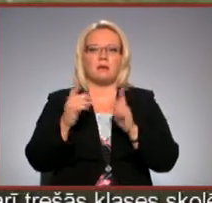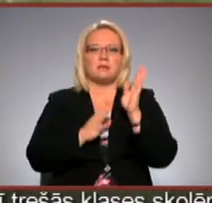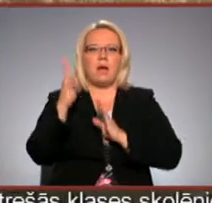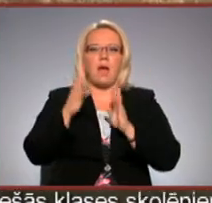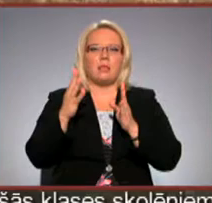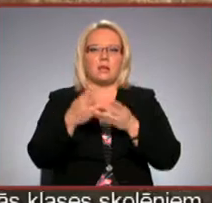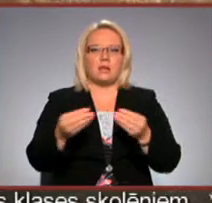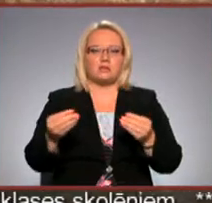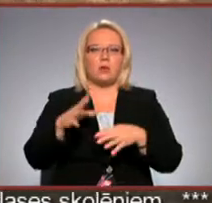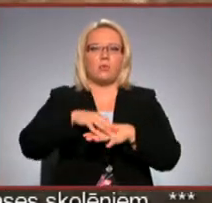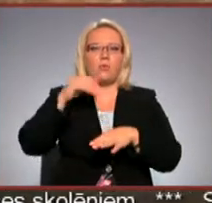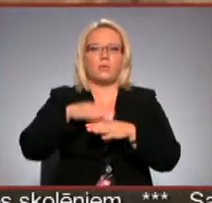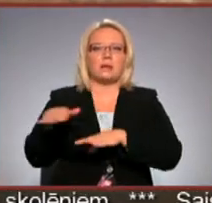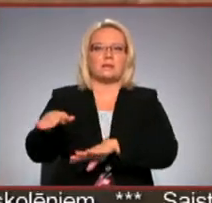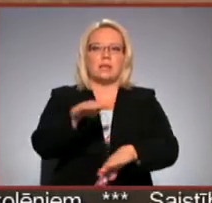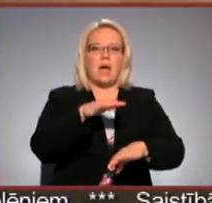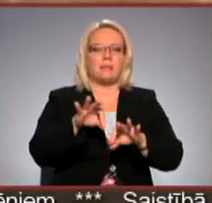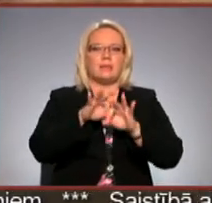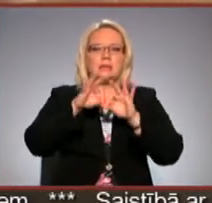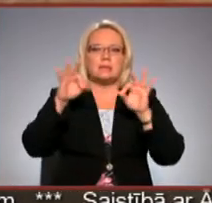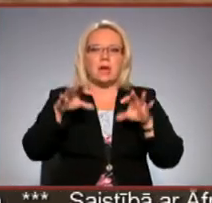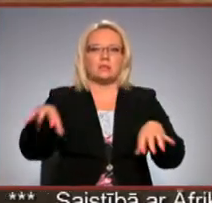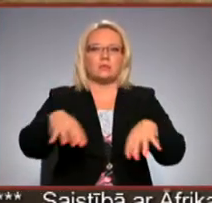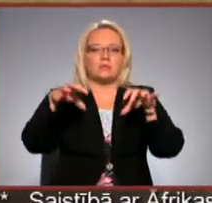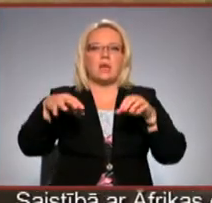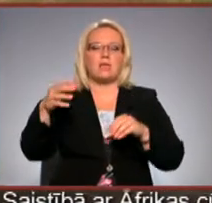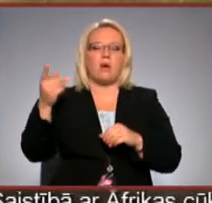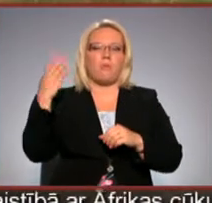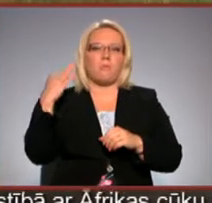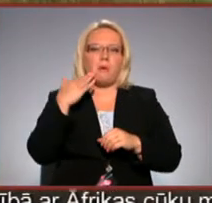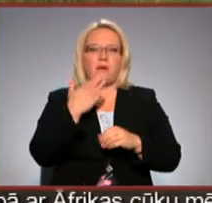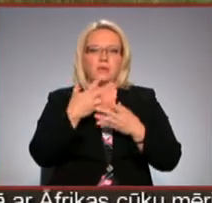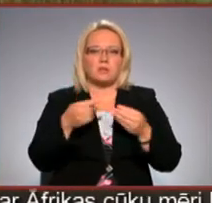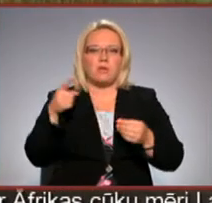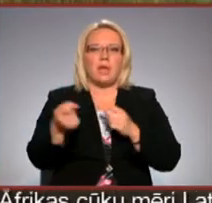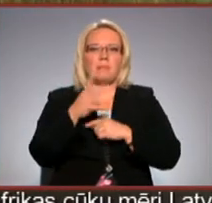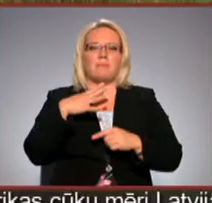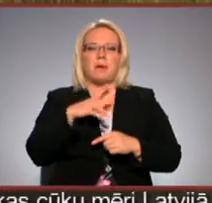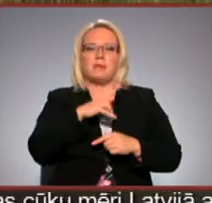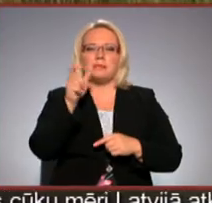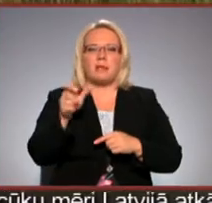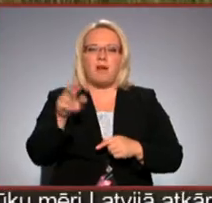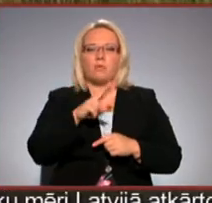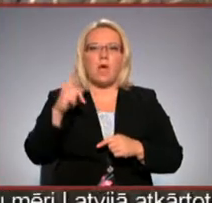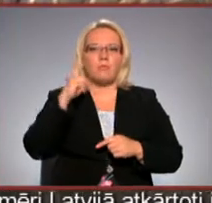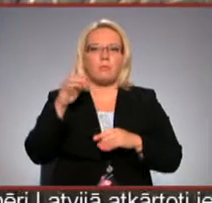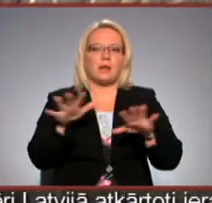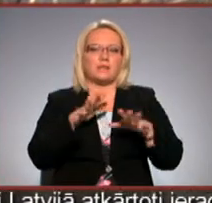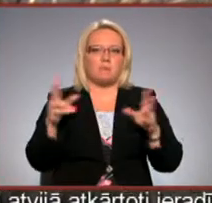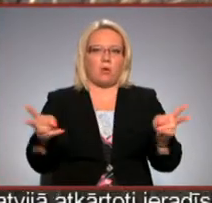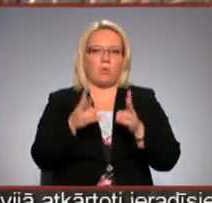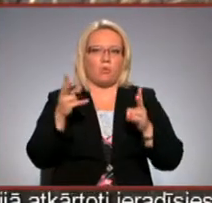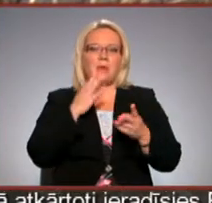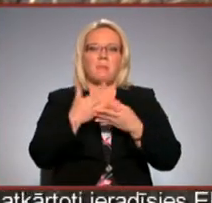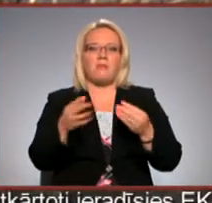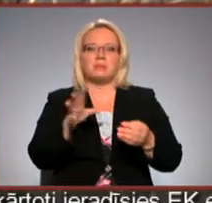vēl kaut kas. Kūdras lānis te sācis grūzdēt jau pavasarī un iemeslas tam ir bijusi vien pašu cilvēku neapdomīgā rīcība ar uguni. Pavasarī te